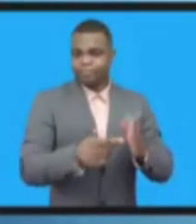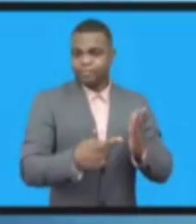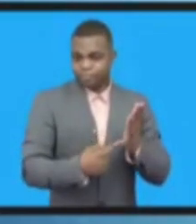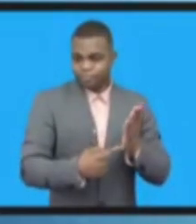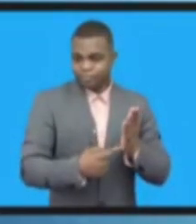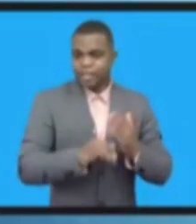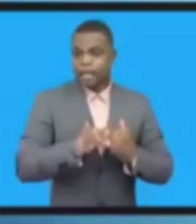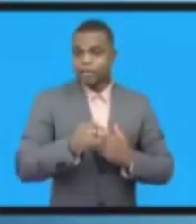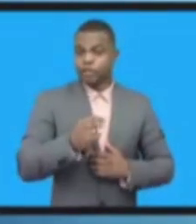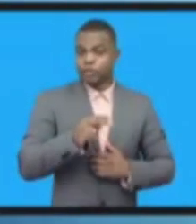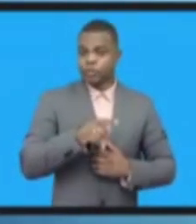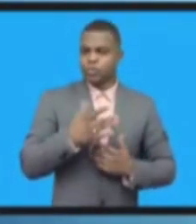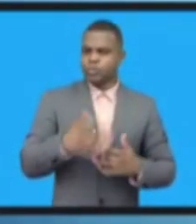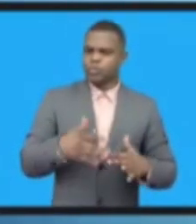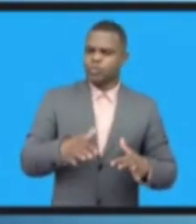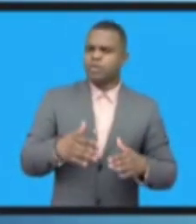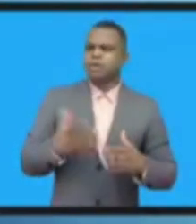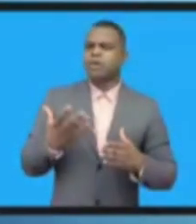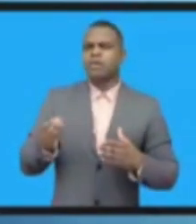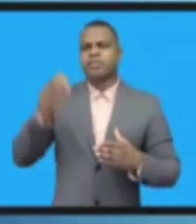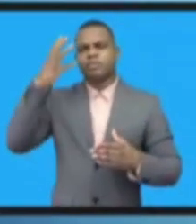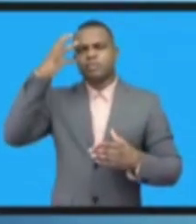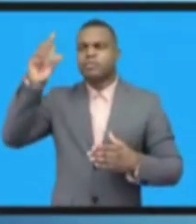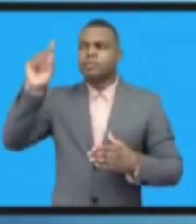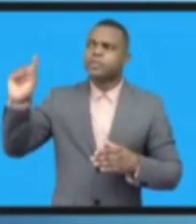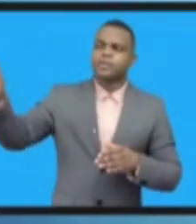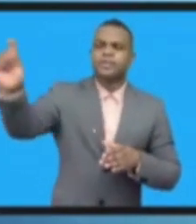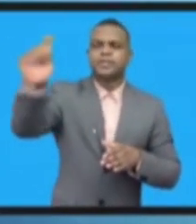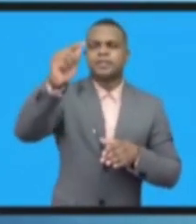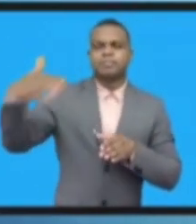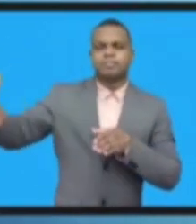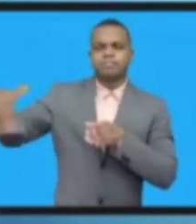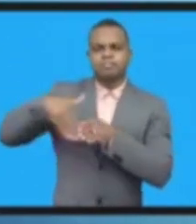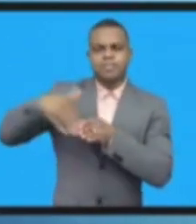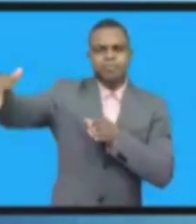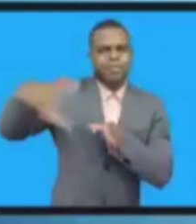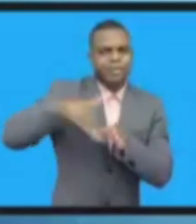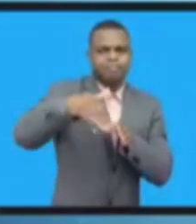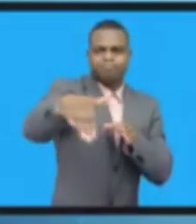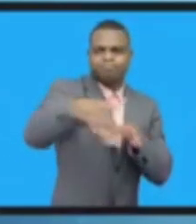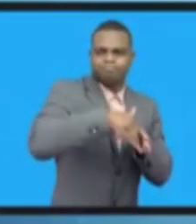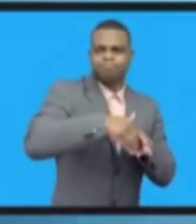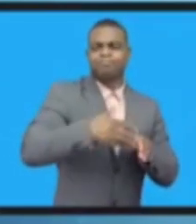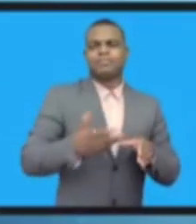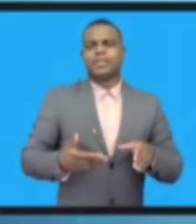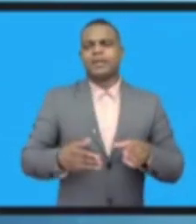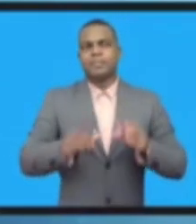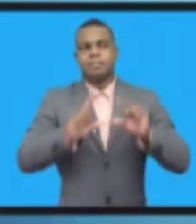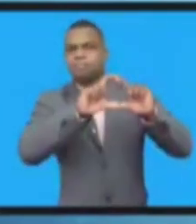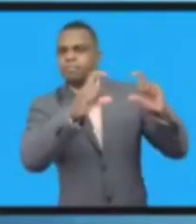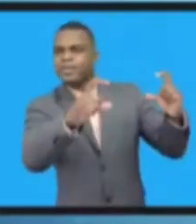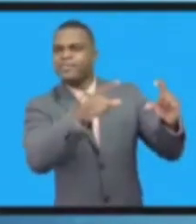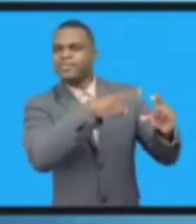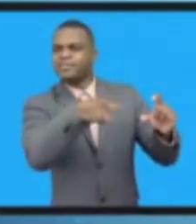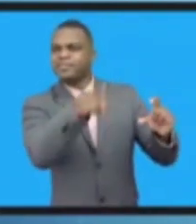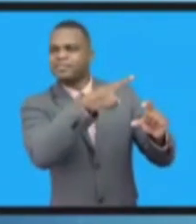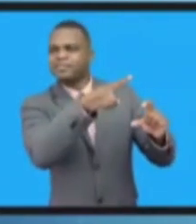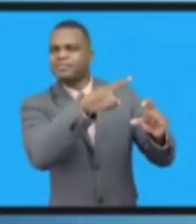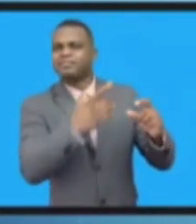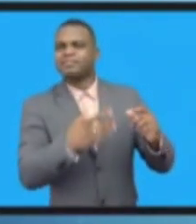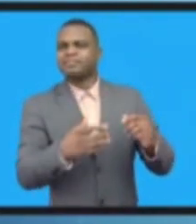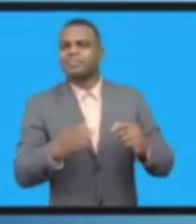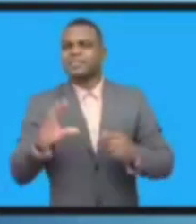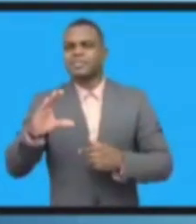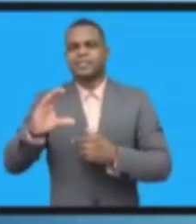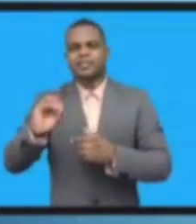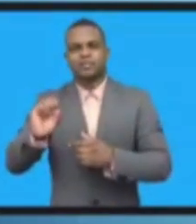цифровым технологиям, в котором состоят страны, такое большое количество стран, а также